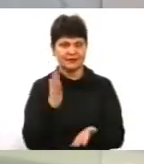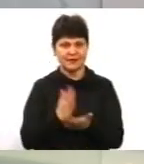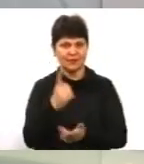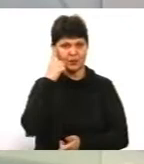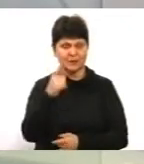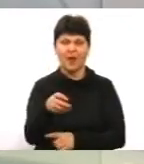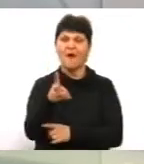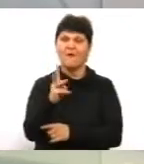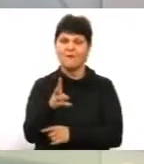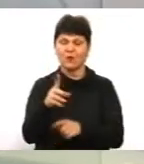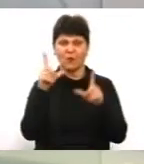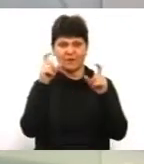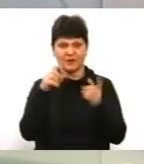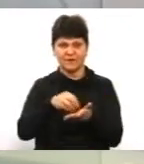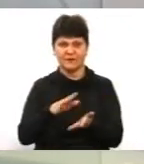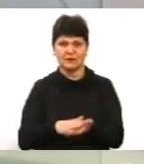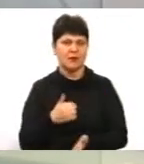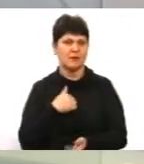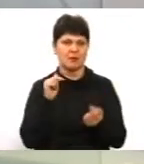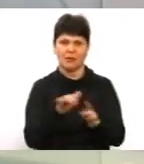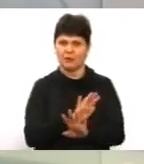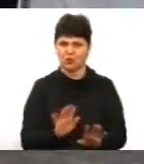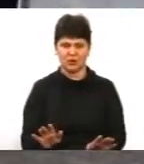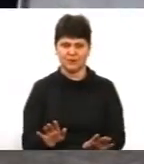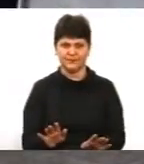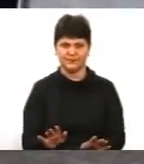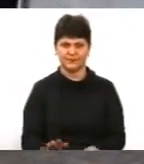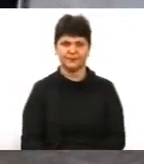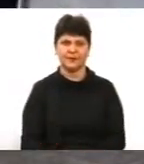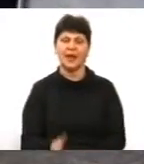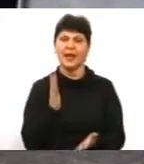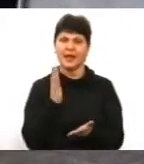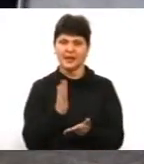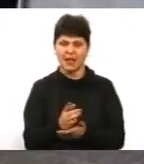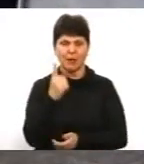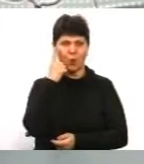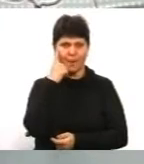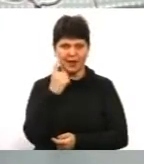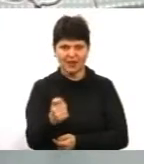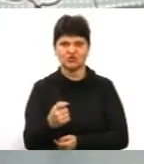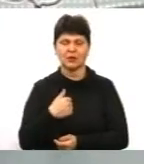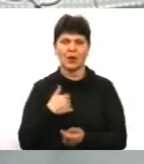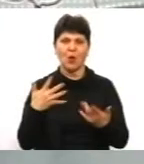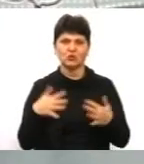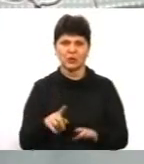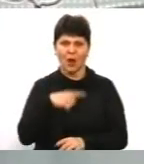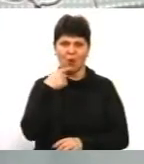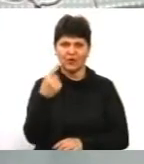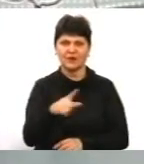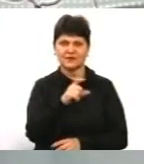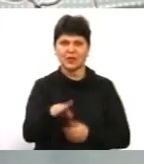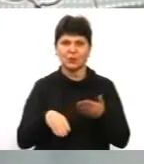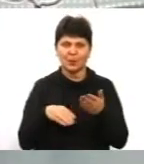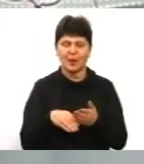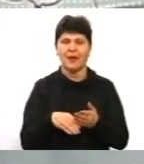-відеофіксацію, то я не проти». Є попередження, як я вже говорив, це за допомогою технічних засобів